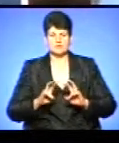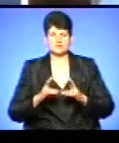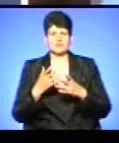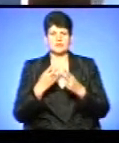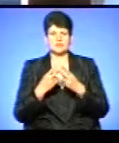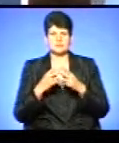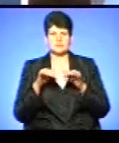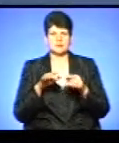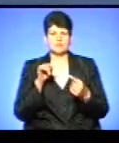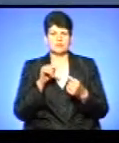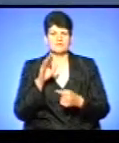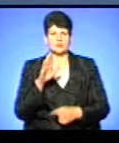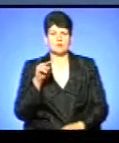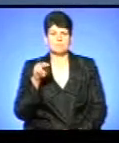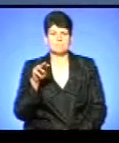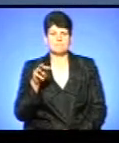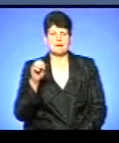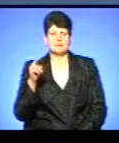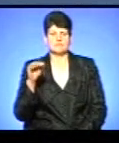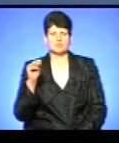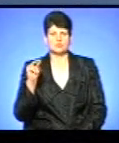Віктора Медведчука. Музика